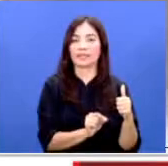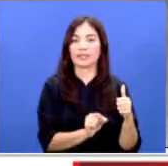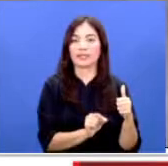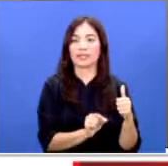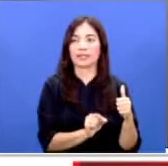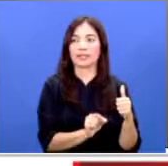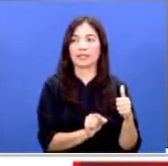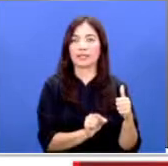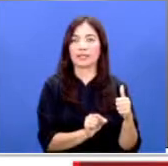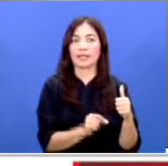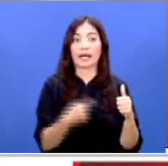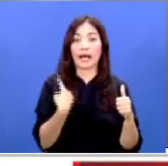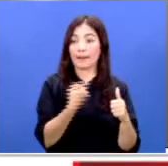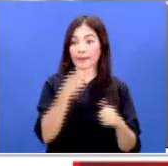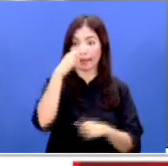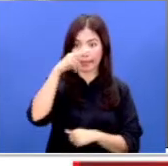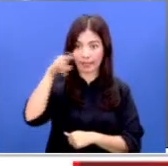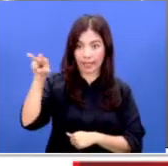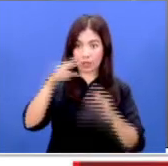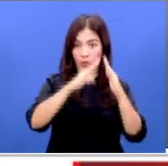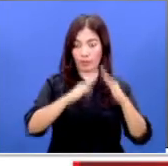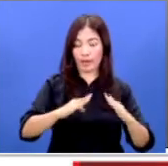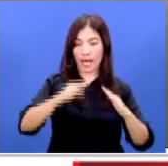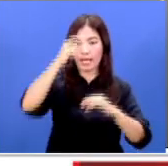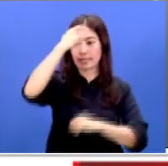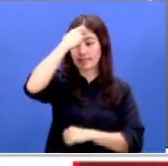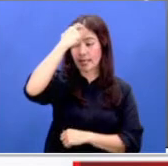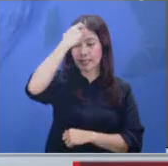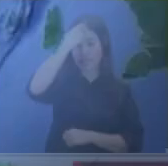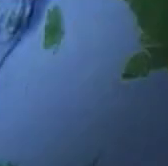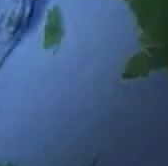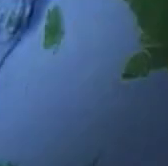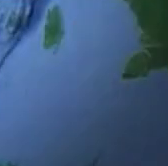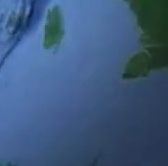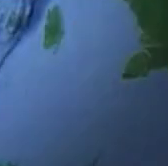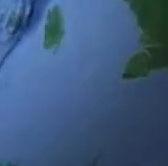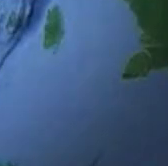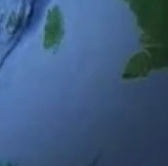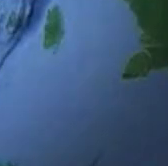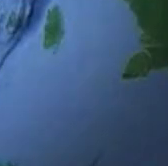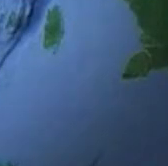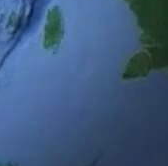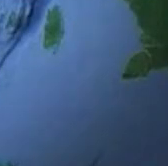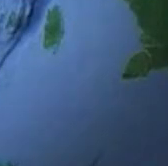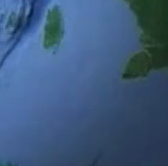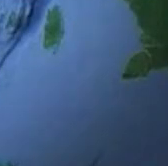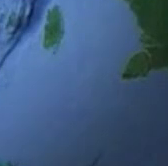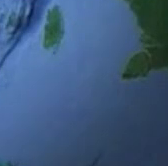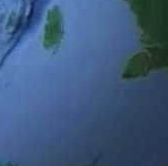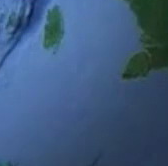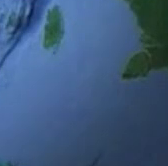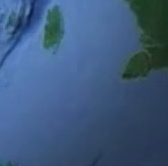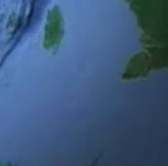pantauan kami di beberapa puskesmas memang cukup banyak dapat kunjungan dari warga yang